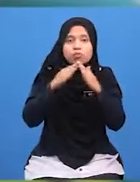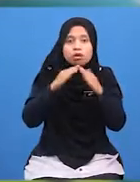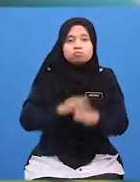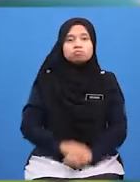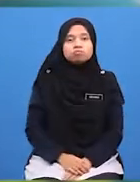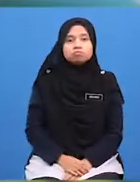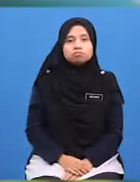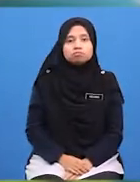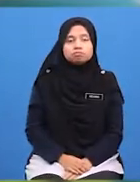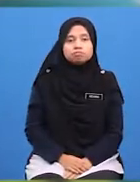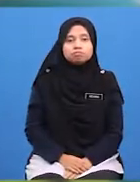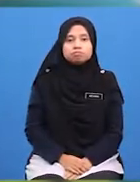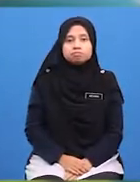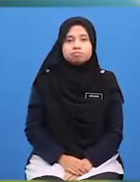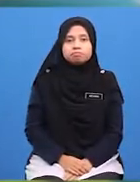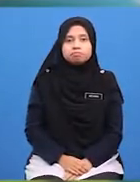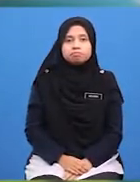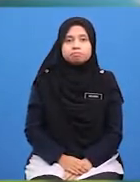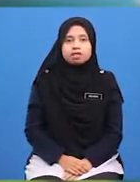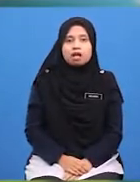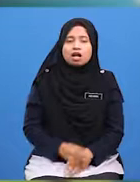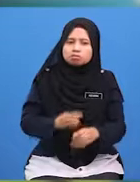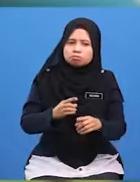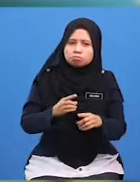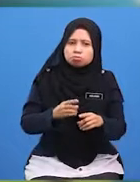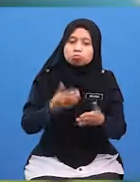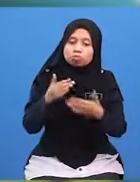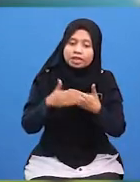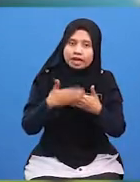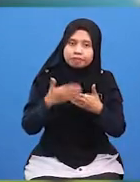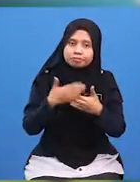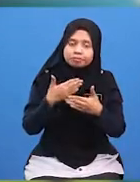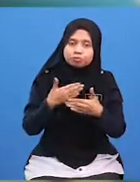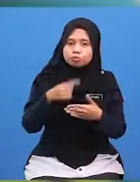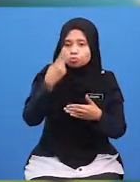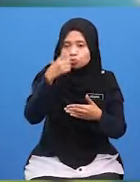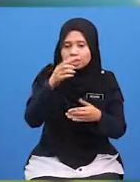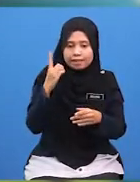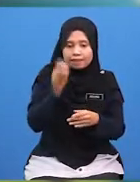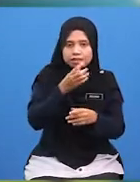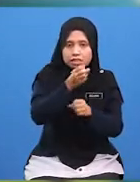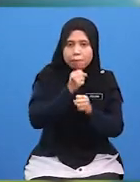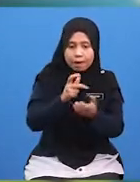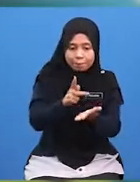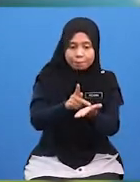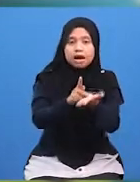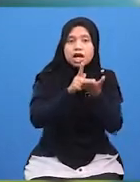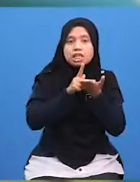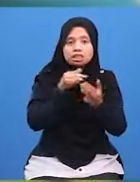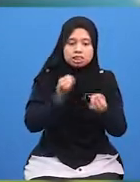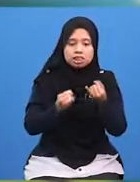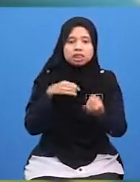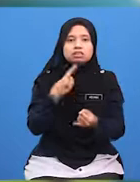Tengoklah murid-murid Betapa mudahnya kita mendapat pahala Jika